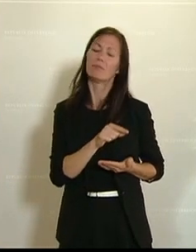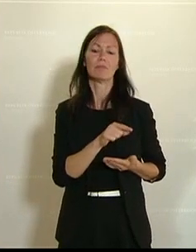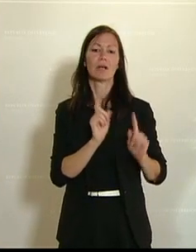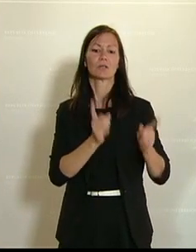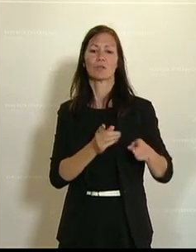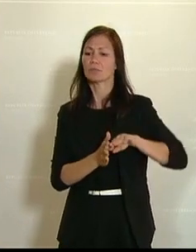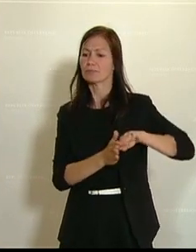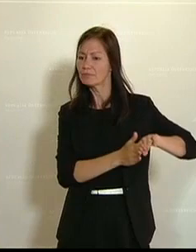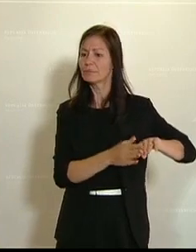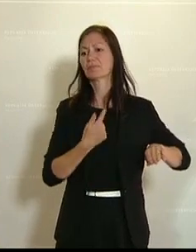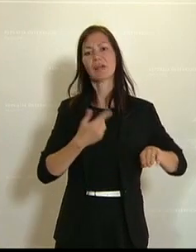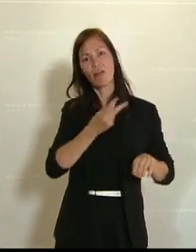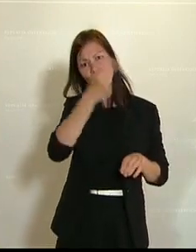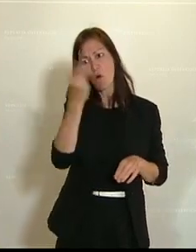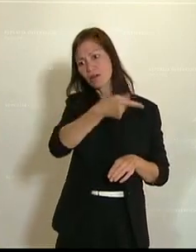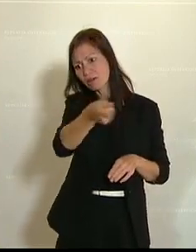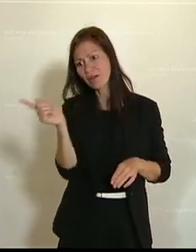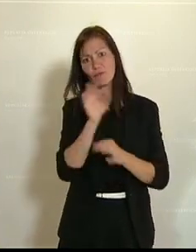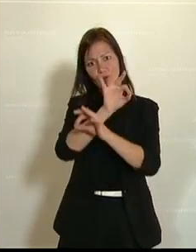Bevölkerung agieren. Danke.